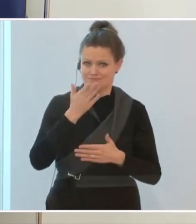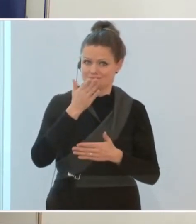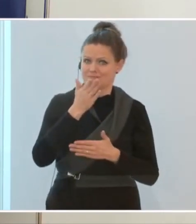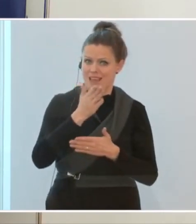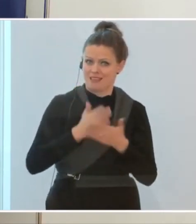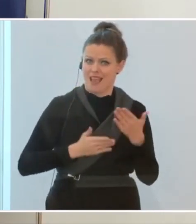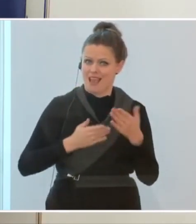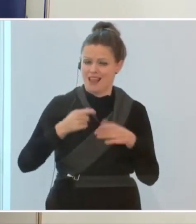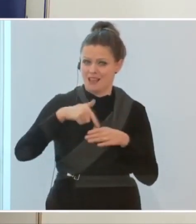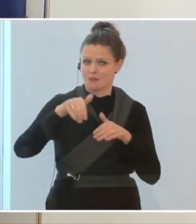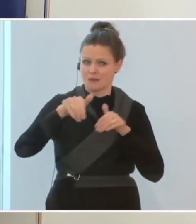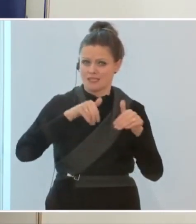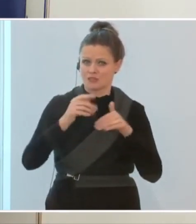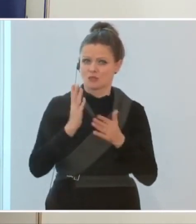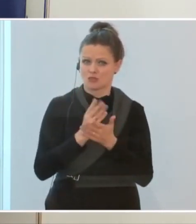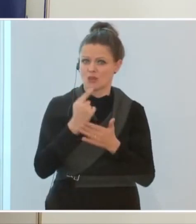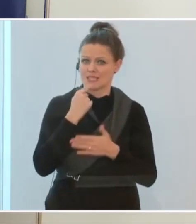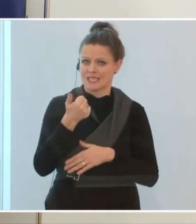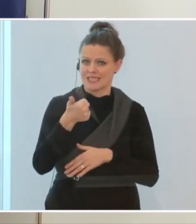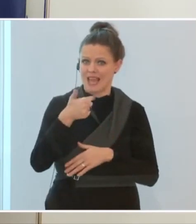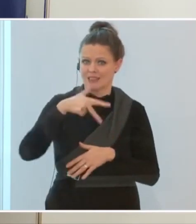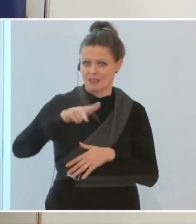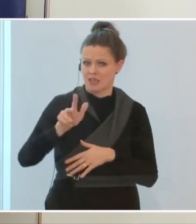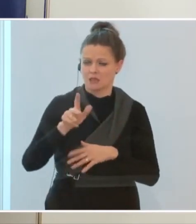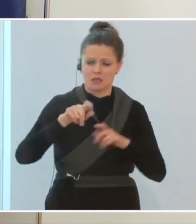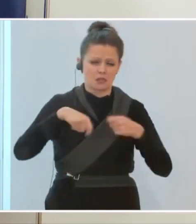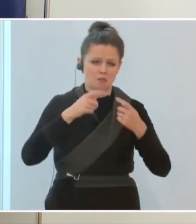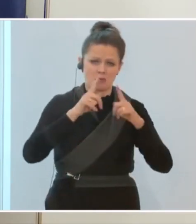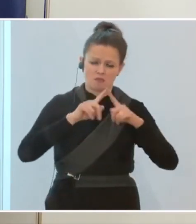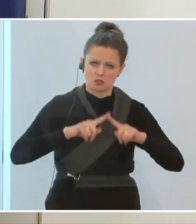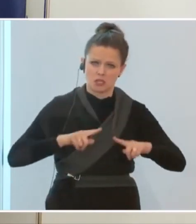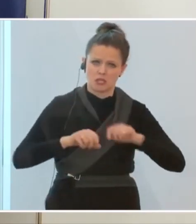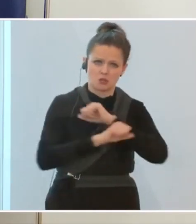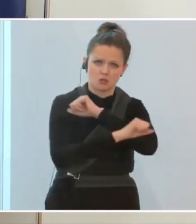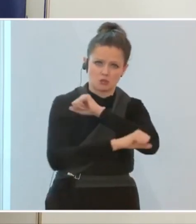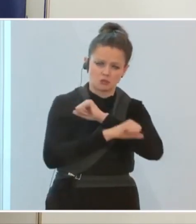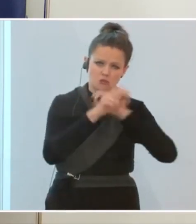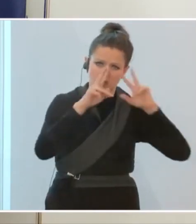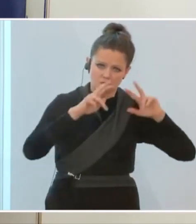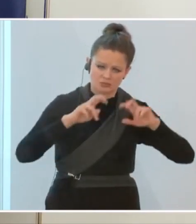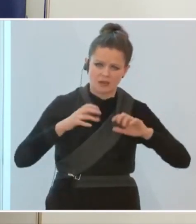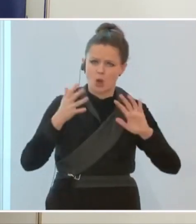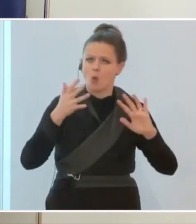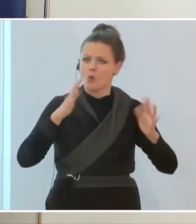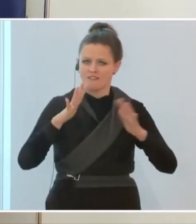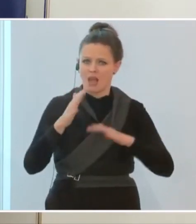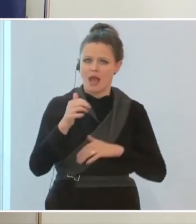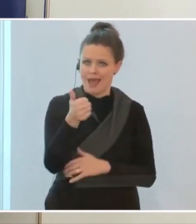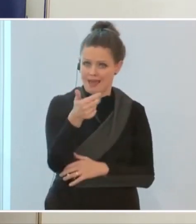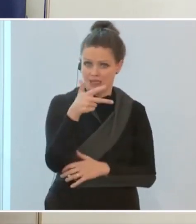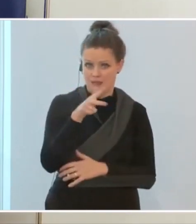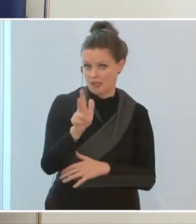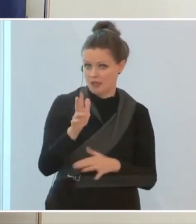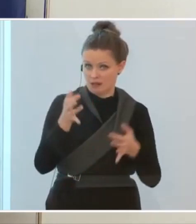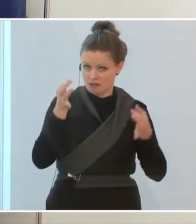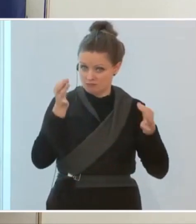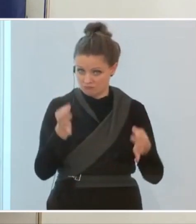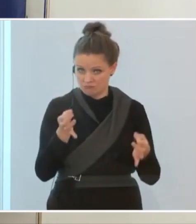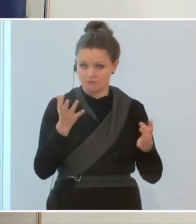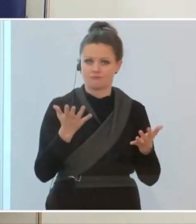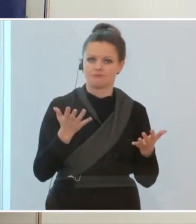der Innenminister hat vorher von einem Drittel gesprochen, und da gibt es unterschiedliche Studien, aber ich glaube, diese Größenordnung, die kommt zumindest hin,